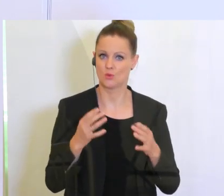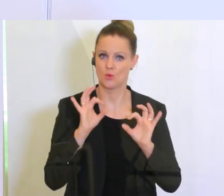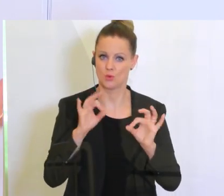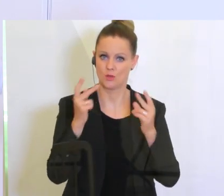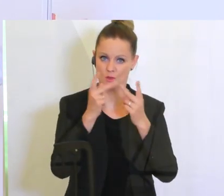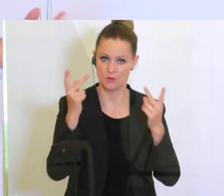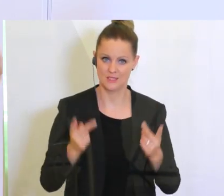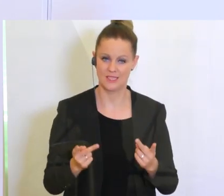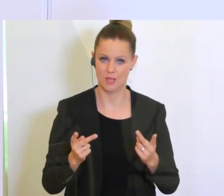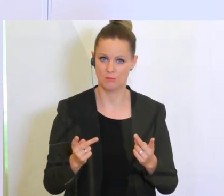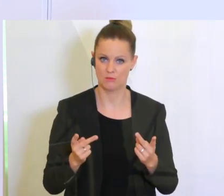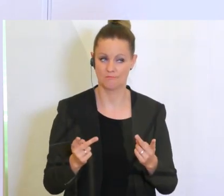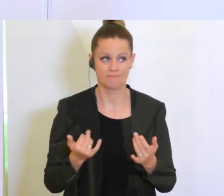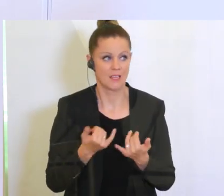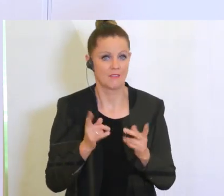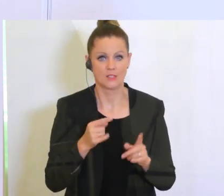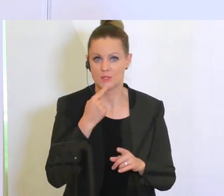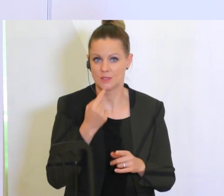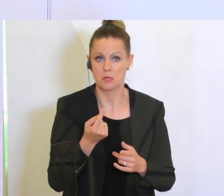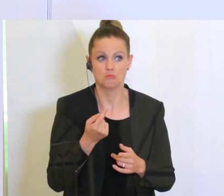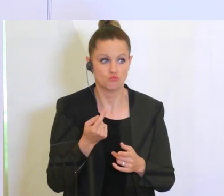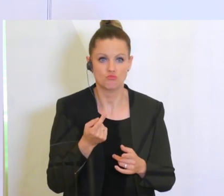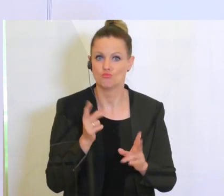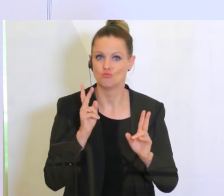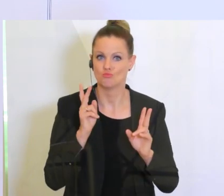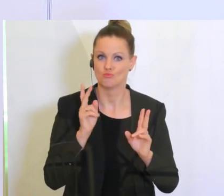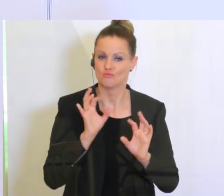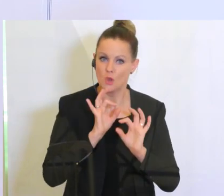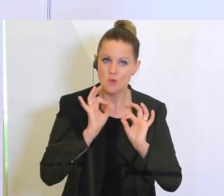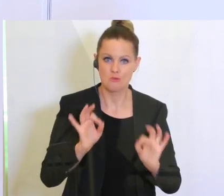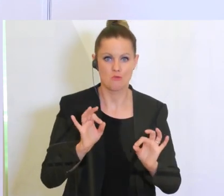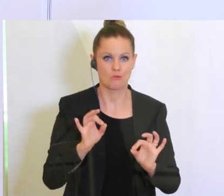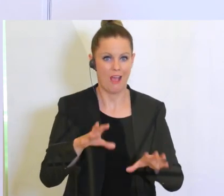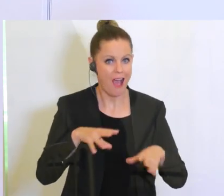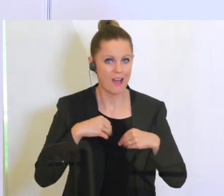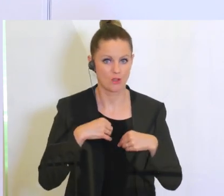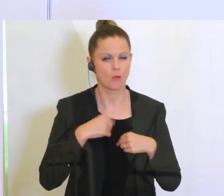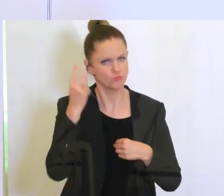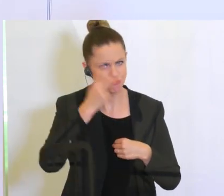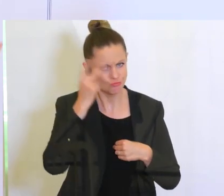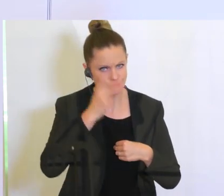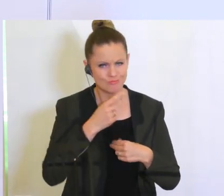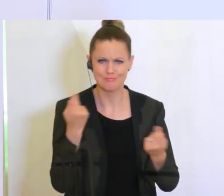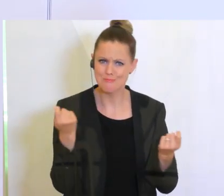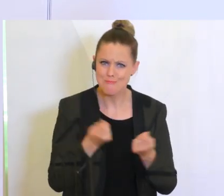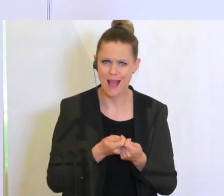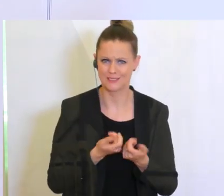Konzept ist, wie soll ich sagen, sehr gut angekommen und auch sehr viel Verständnis gestoßen und auf